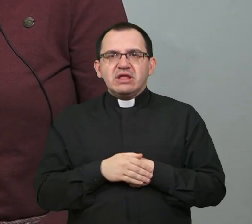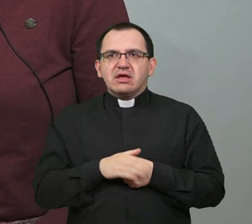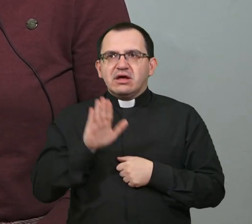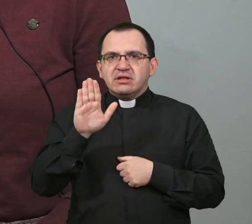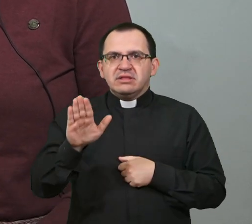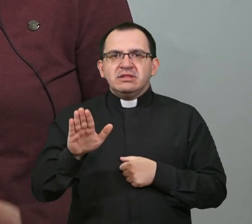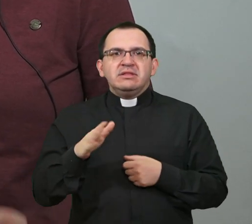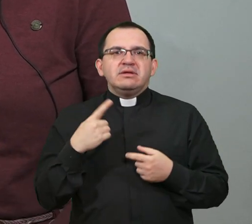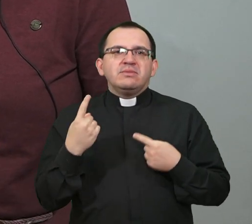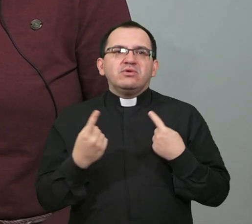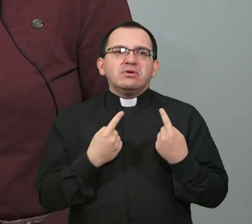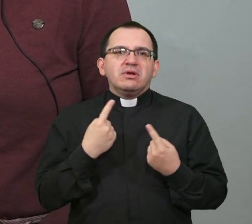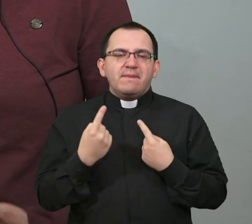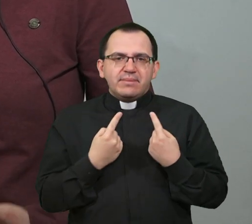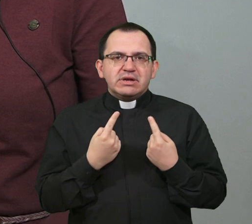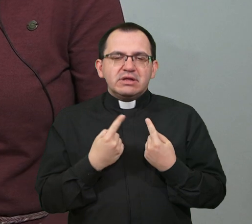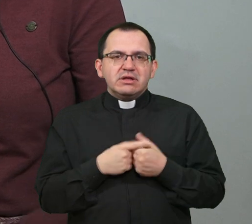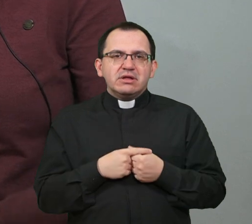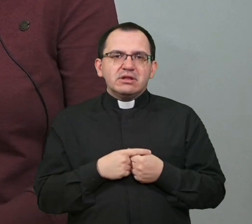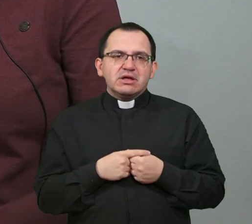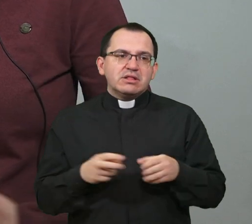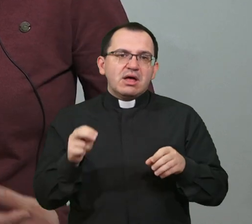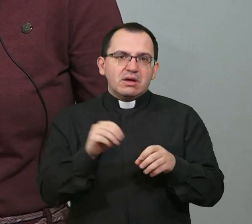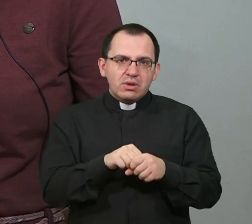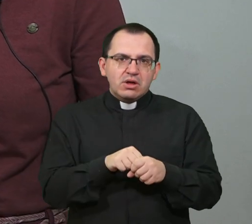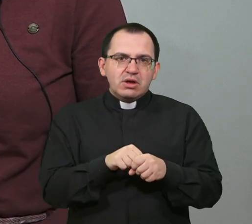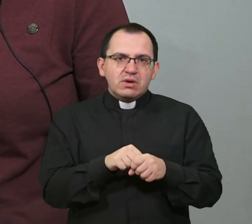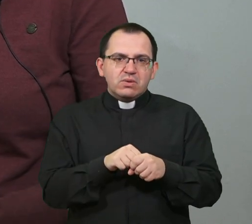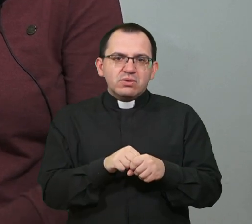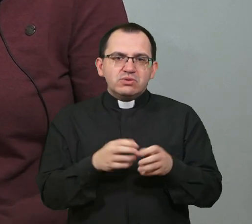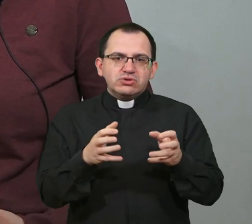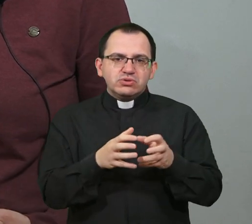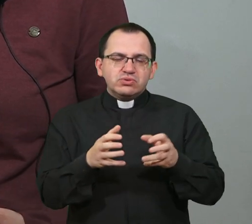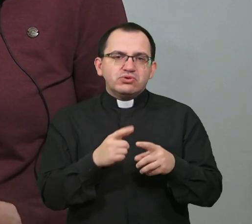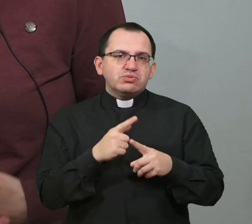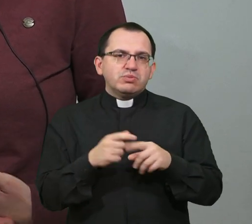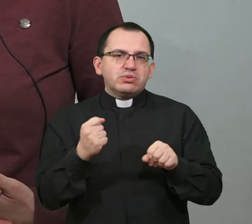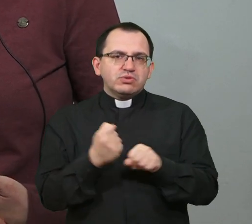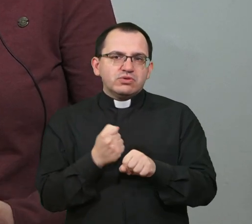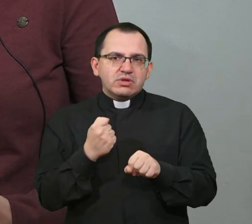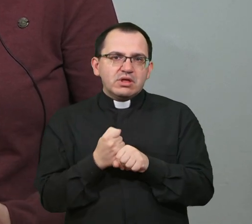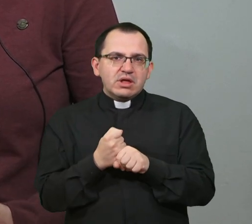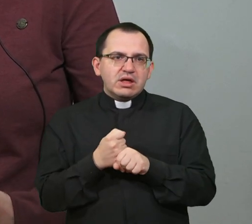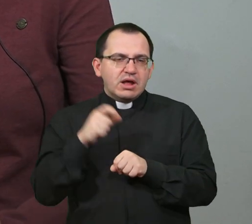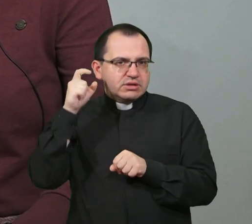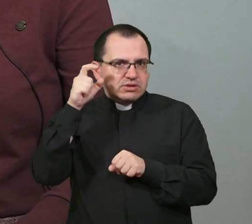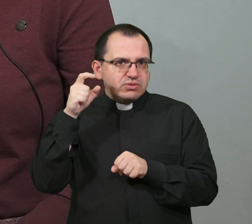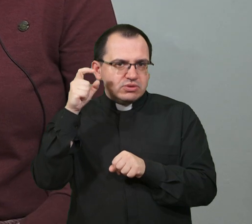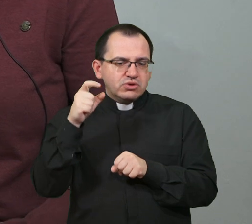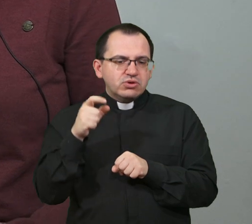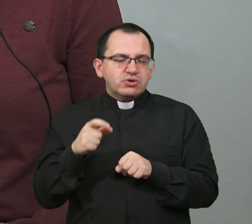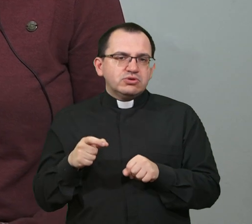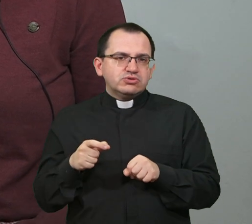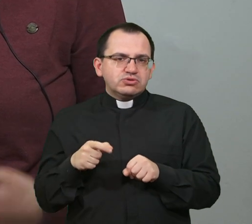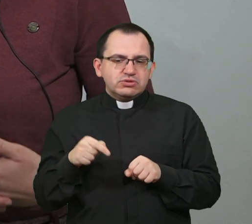znači ne samo za njega kao osobu s invaliditetom, da se uključi u društvo, da se integrira i radno i socijalno, nego je zapravo i primjer i za druge